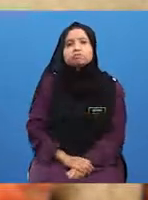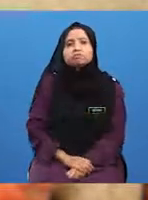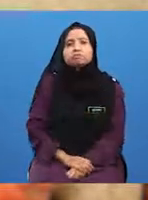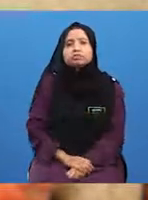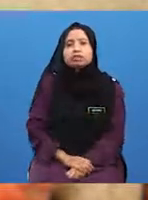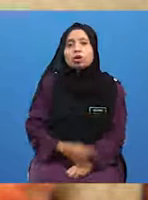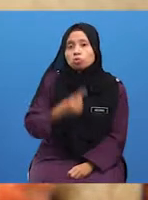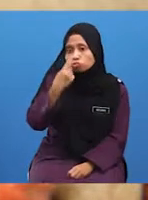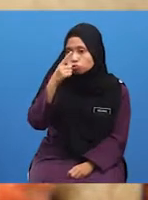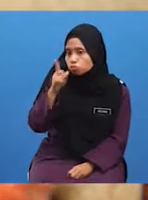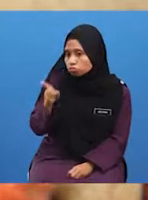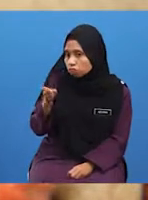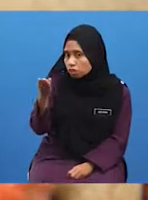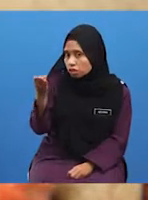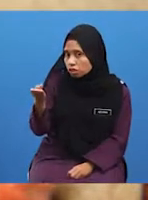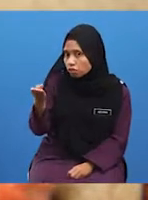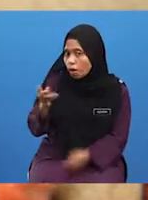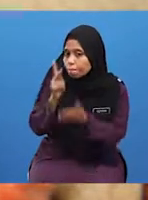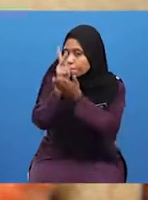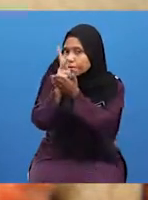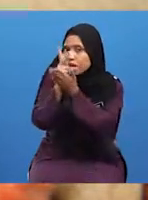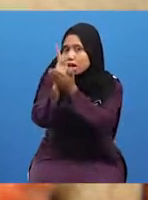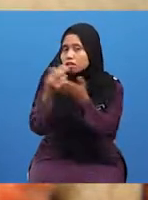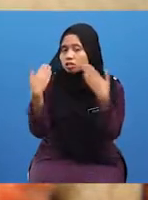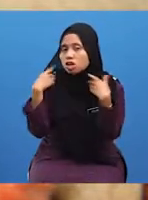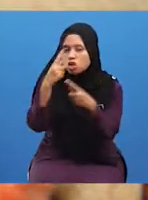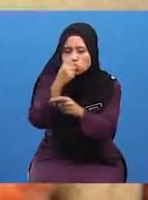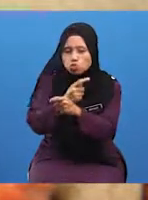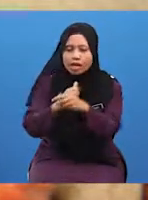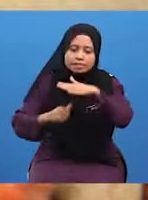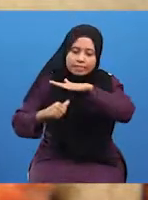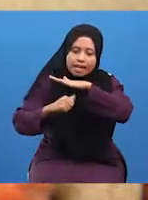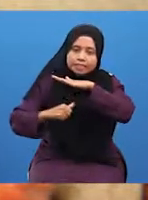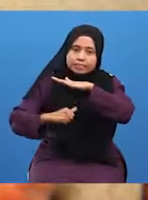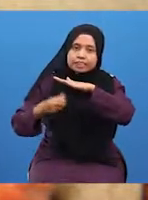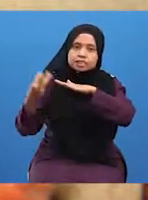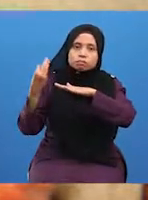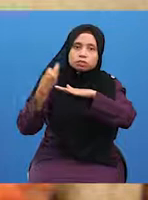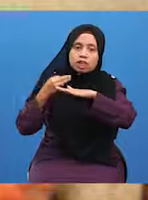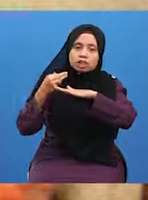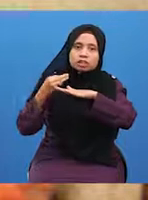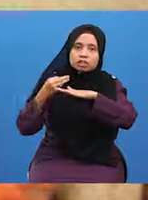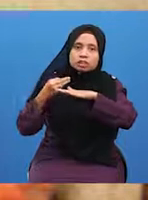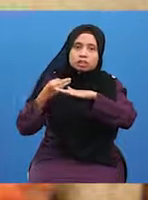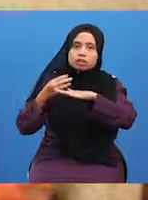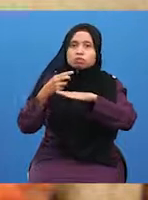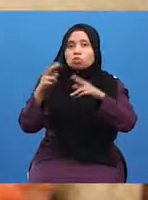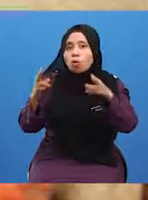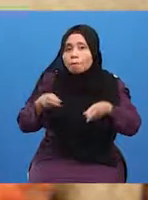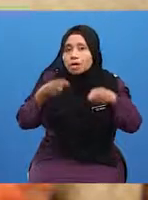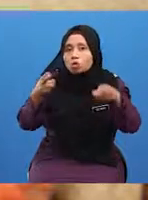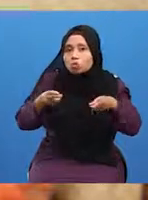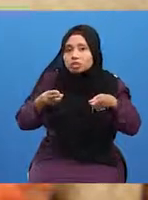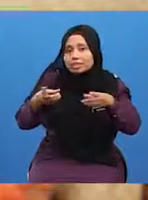Bagi beliau, belayar merupakan tugas asas mereka terutama menguruskan